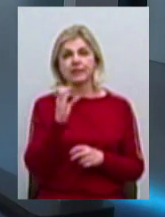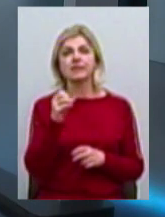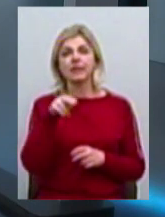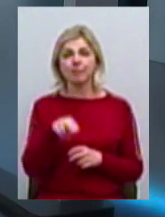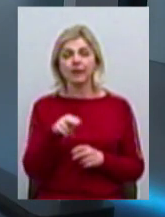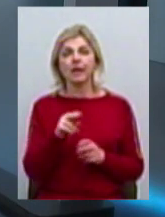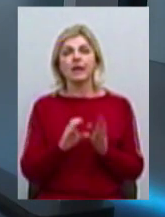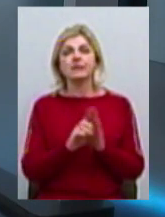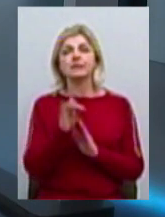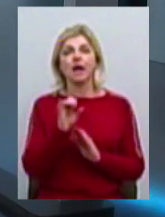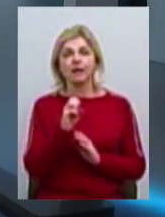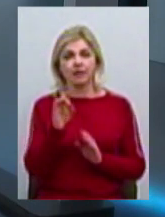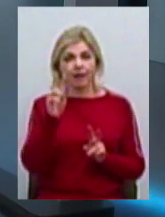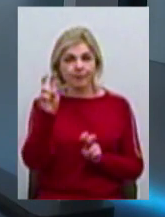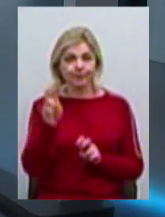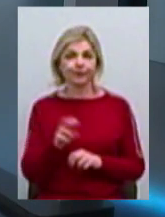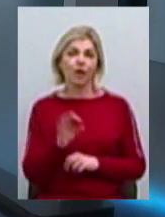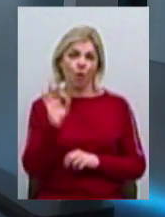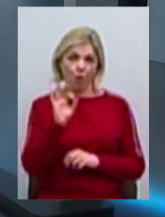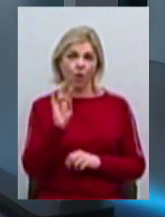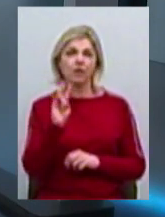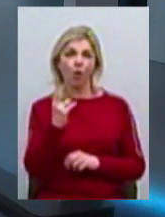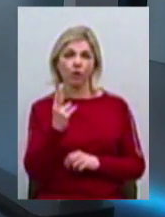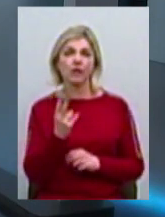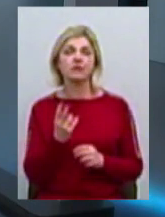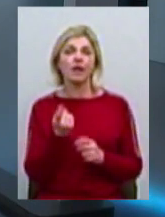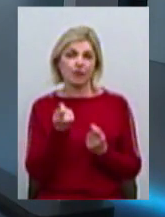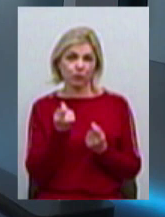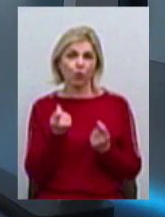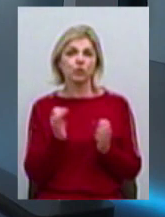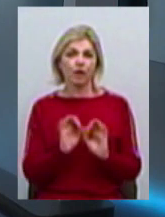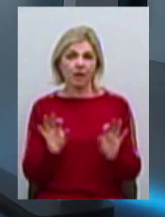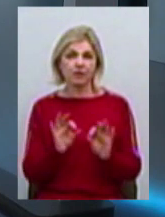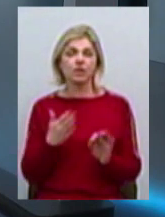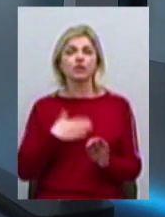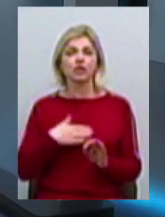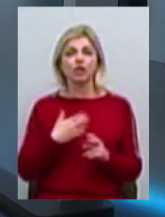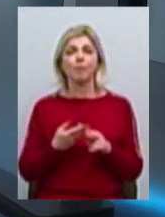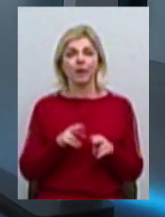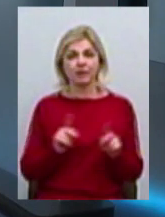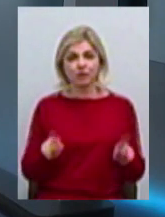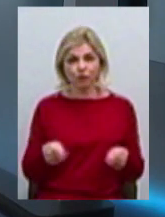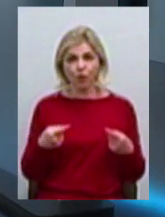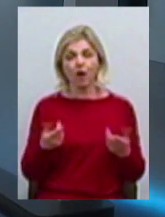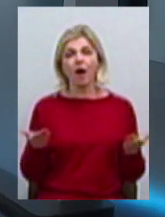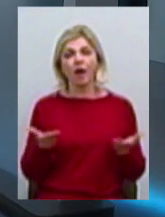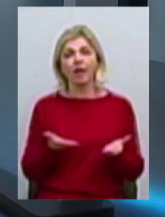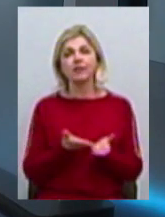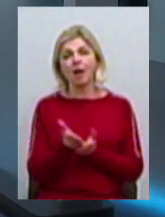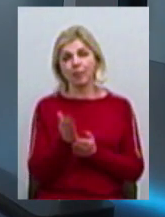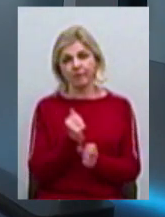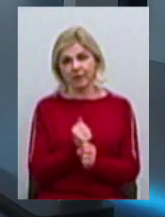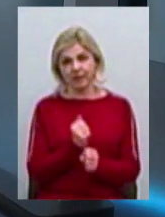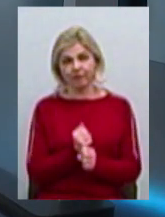давайте про Миколаївську, все ж таки. Хоча б кілька слив, для чого у нас створено і в яких напрямках діє.